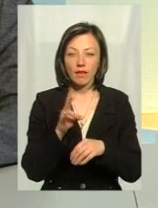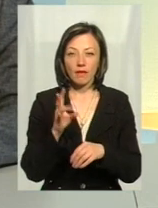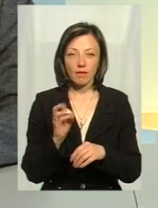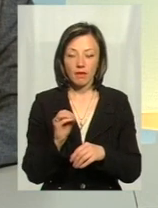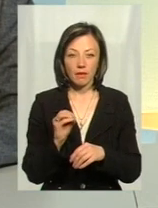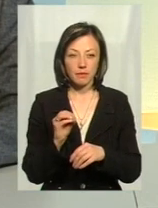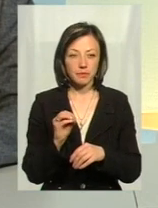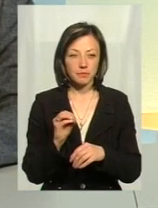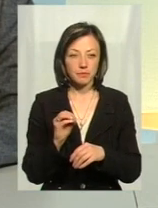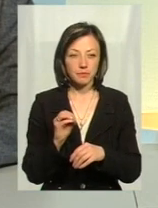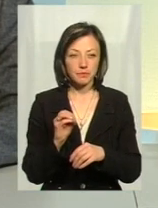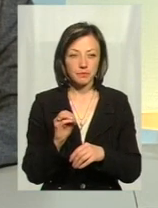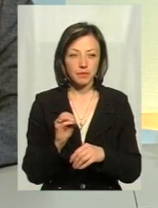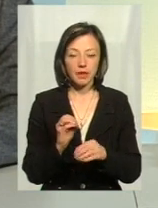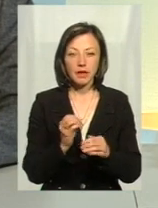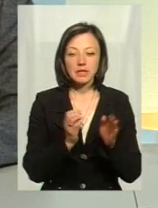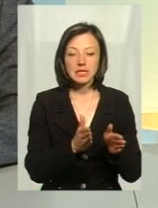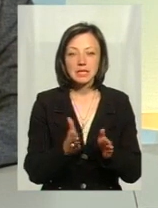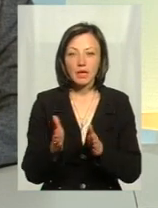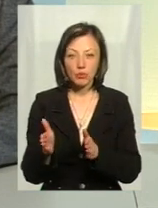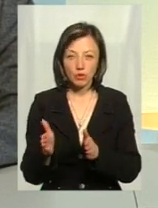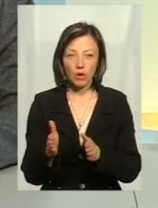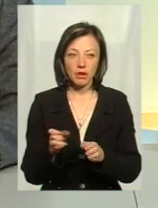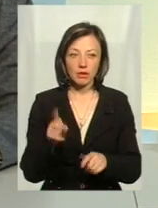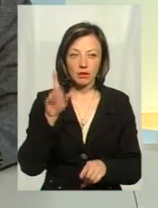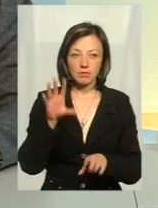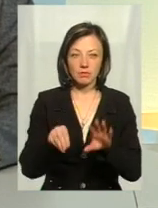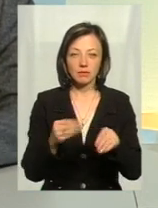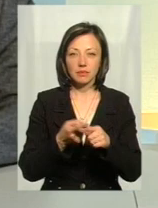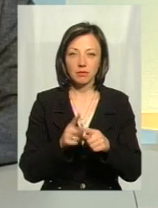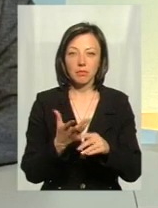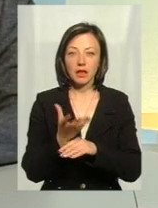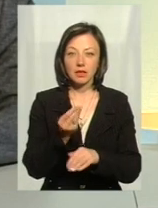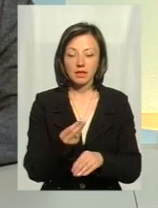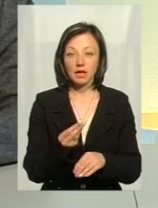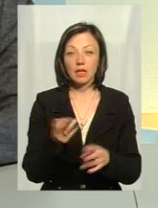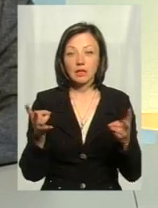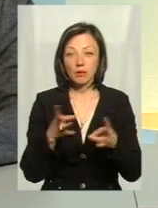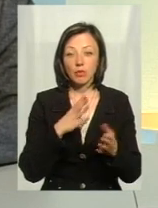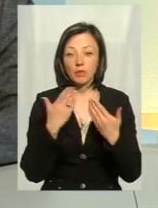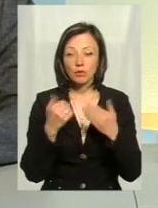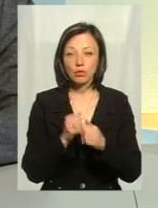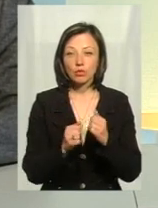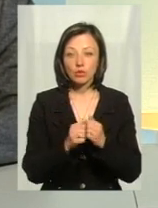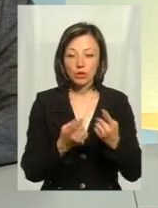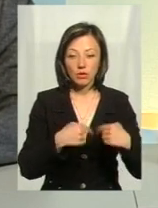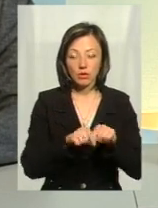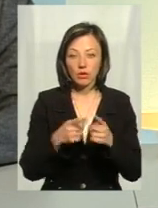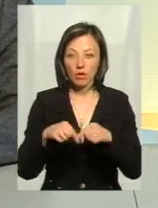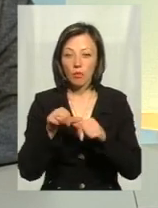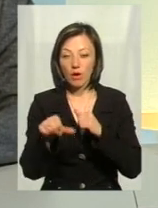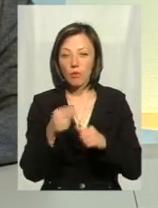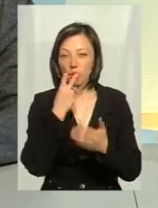системно, а так, платіть, і все. А треба було підійти до кожної отраслі окремо,